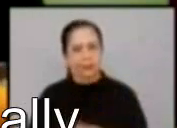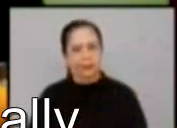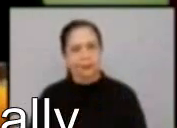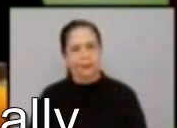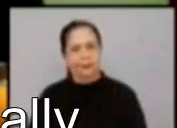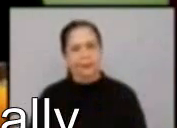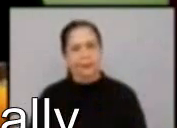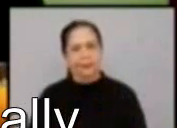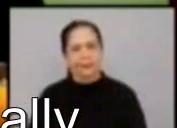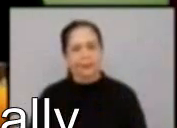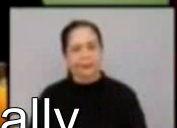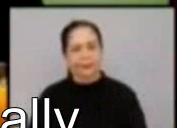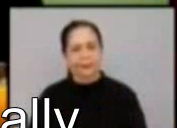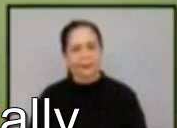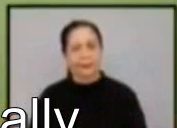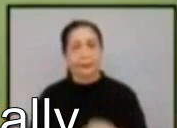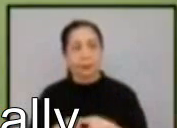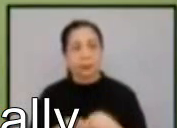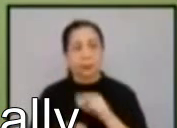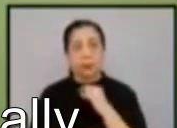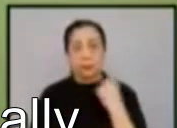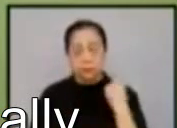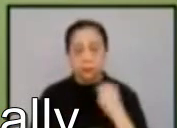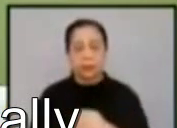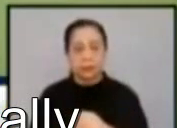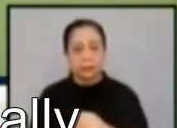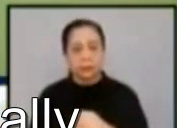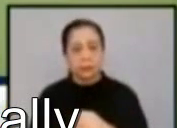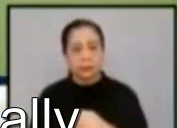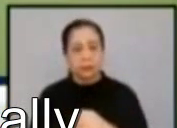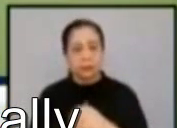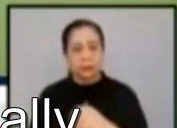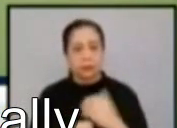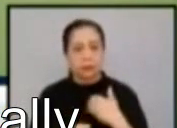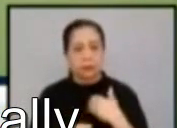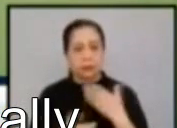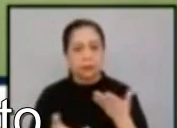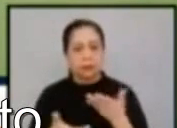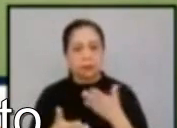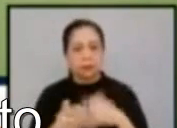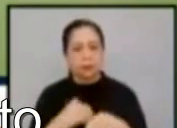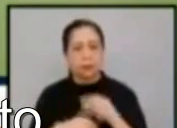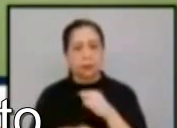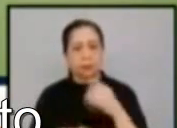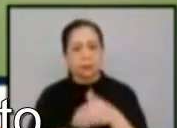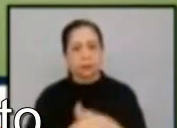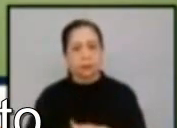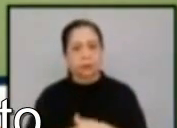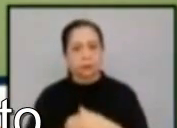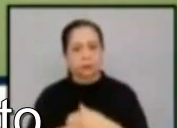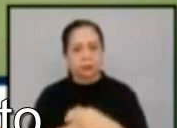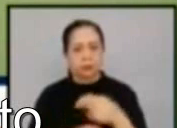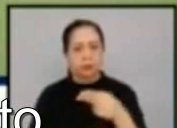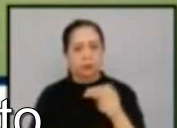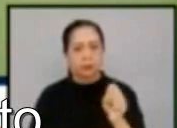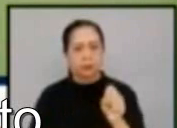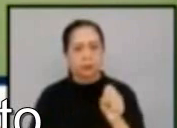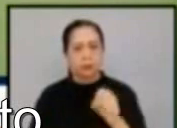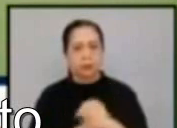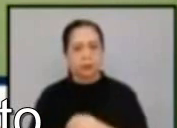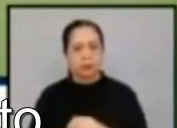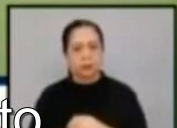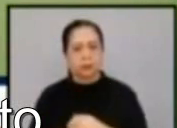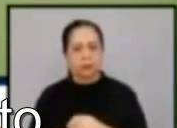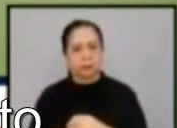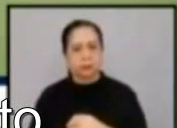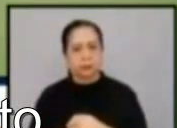Hindi nang isang pari. Opo, ako yung pumasok sa seminaryo right after high school to take up